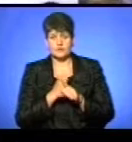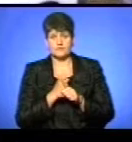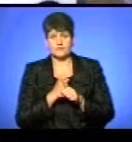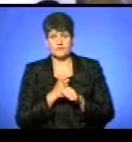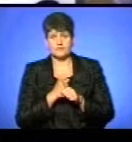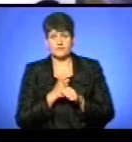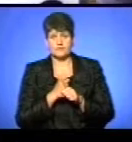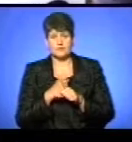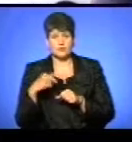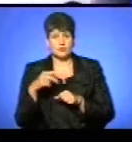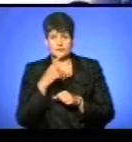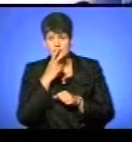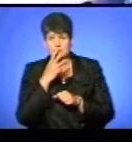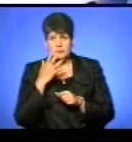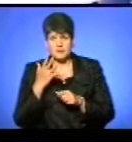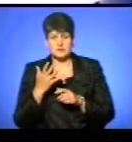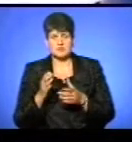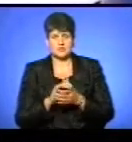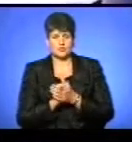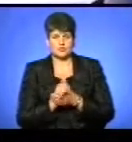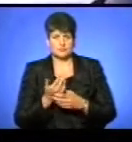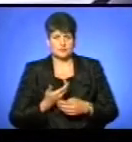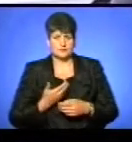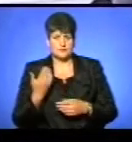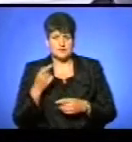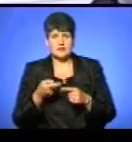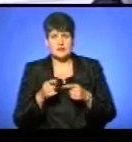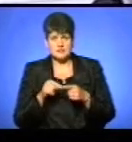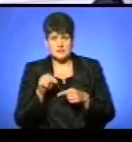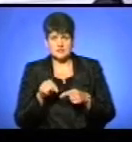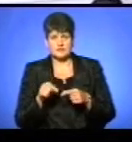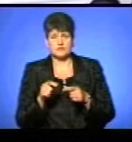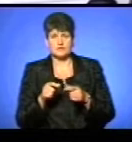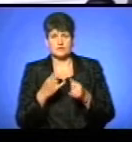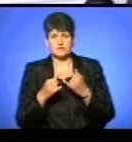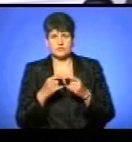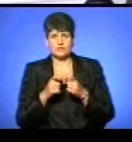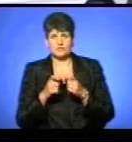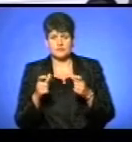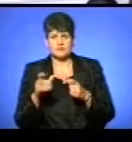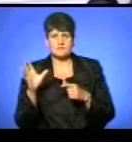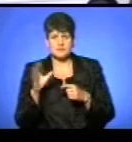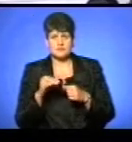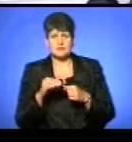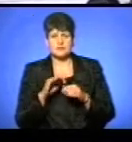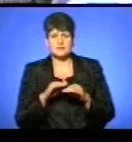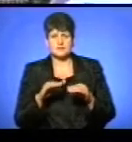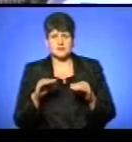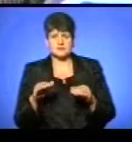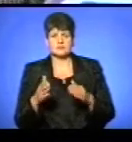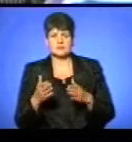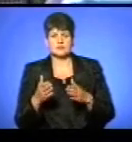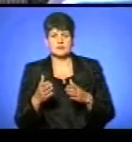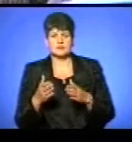так щось ходив, я його навіть не бачив, він десь на дружбі життя. А це він має жовту карточку, він за всіма, за дітьми, за жінками він гонився.